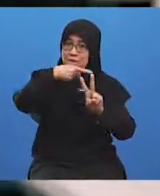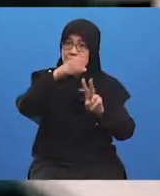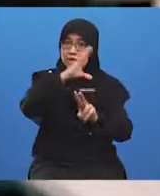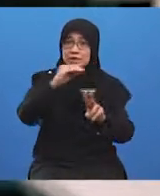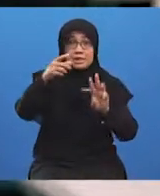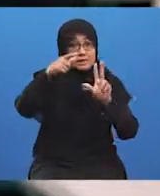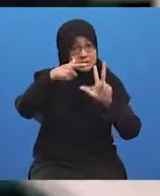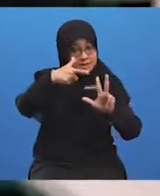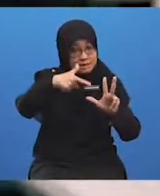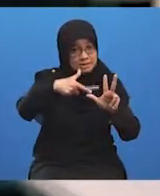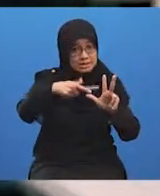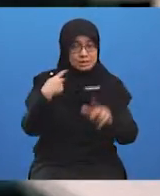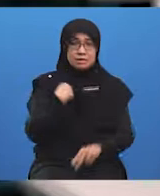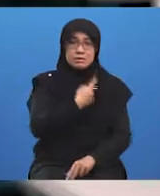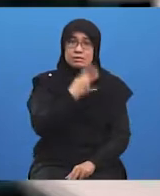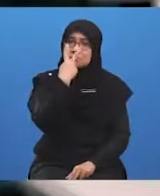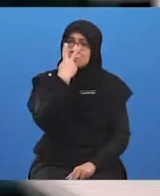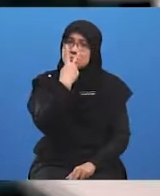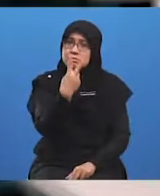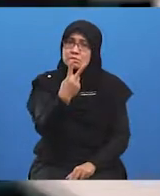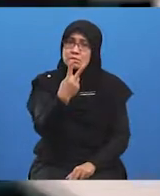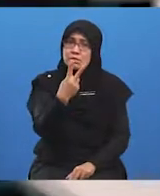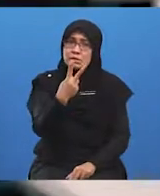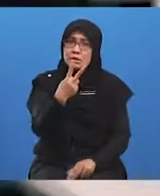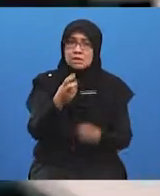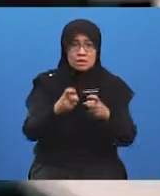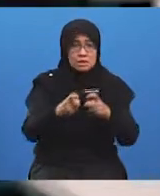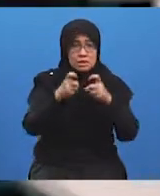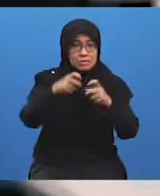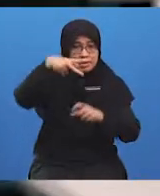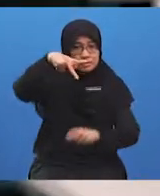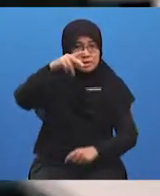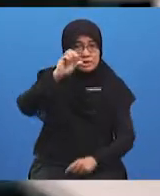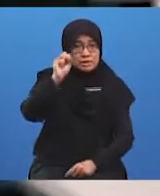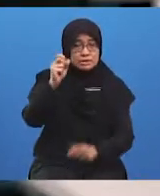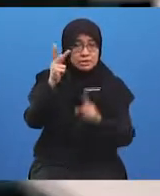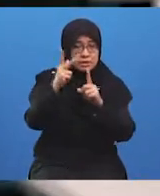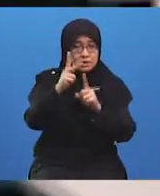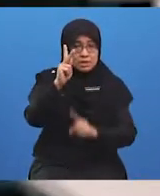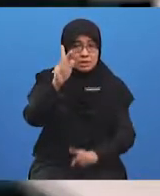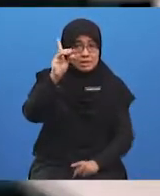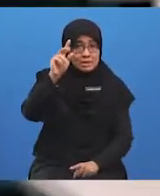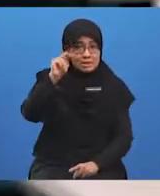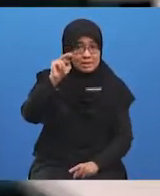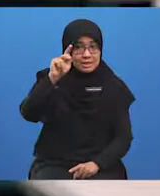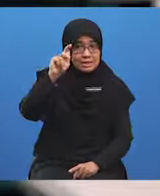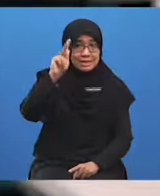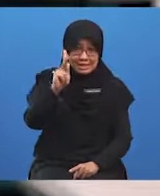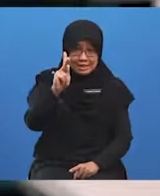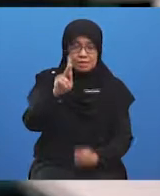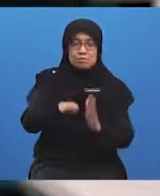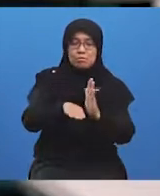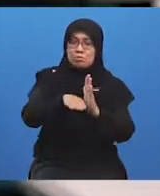ketiga pula, kita dapat lihat bahawa sumbangan PKS kepada KDNK terus meningkat.